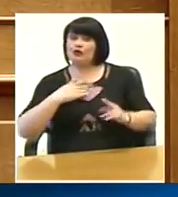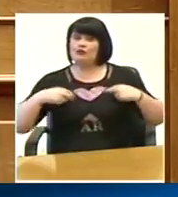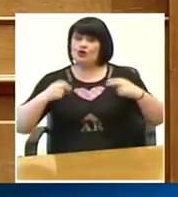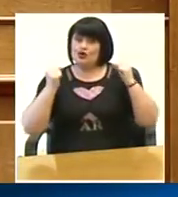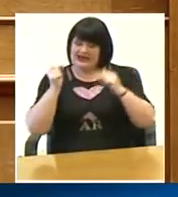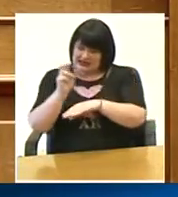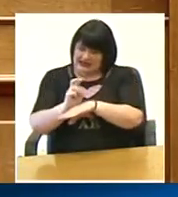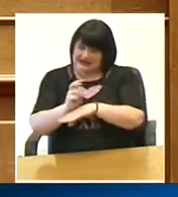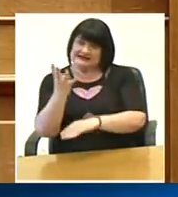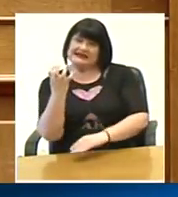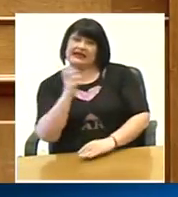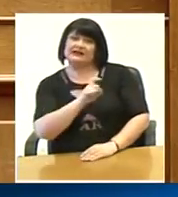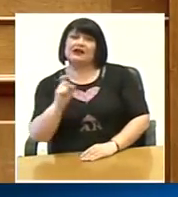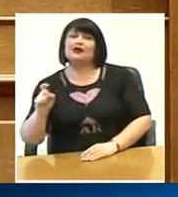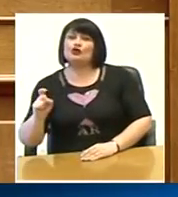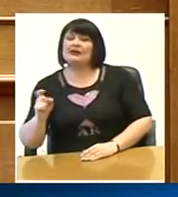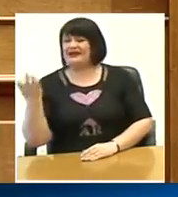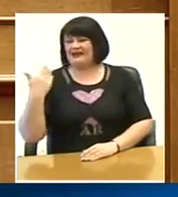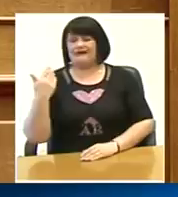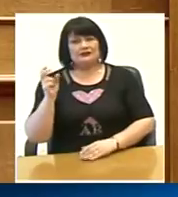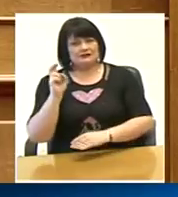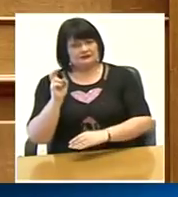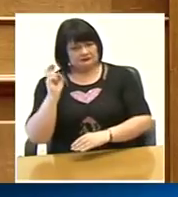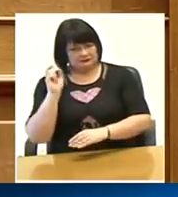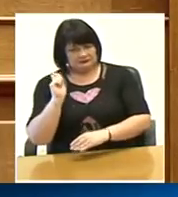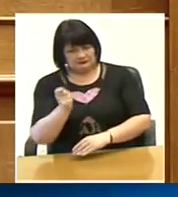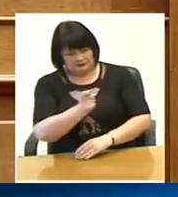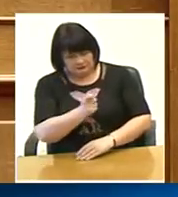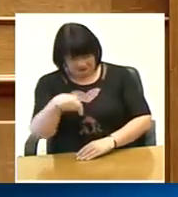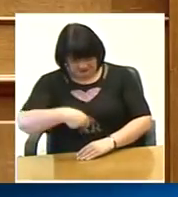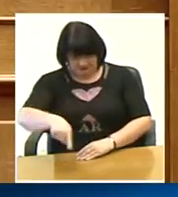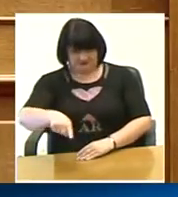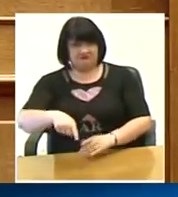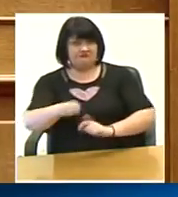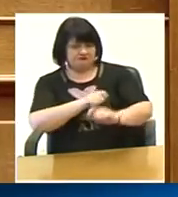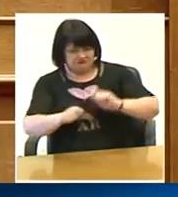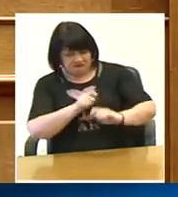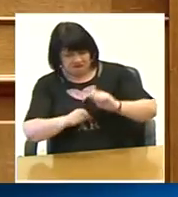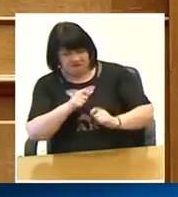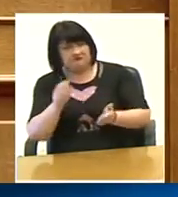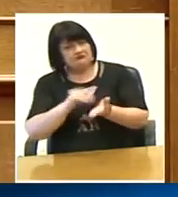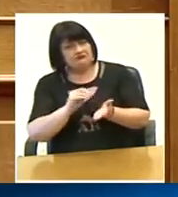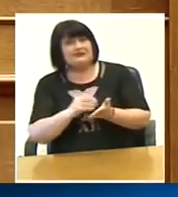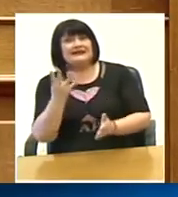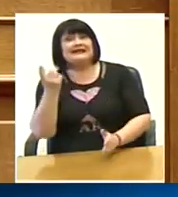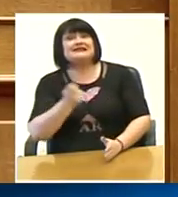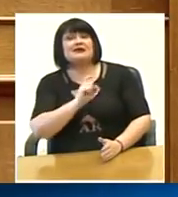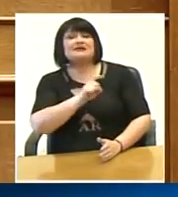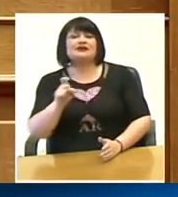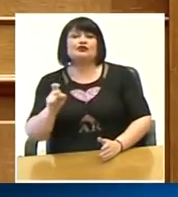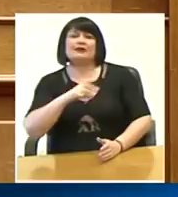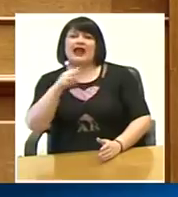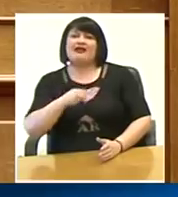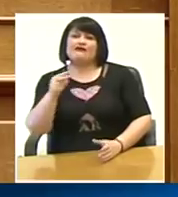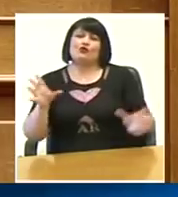40 εκατομμύρια ευρώ τα προηγούμενα χρόνια και με νέα έργα φέτος άλλα 4,5 εκατομμύρια ευρώ